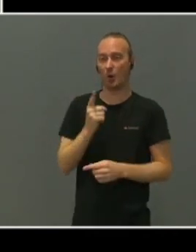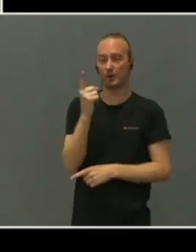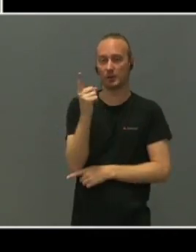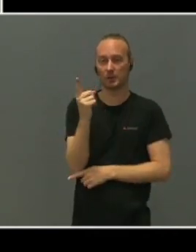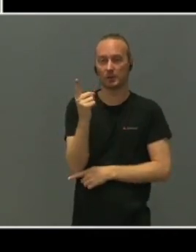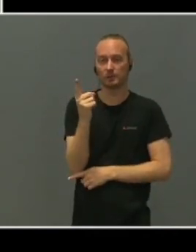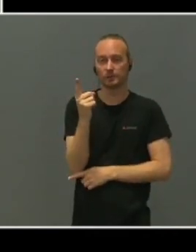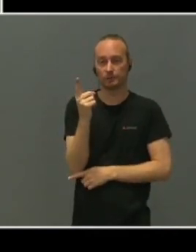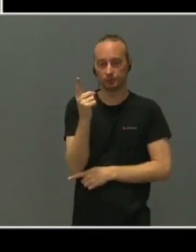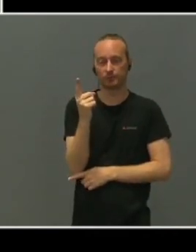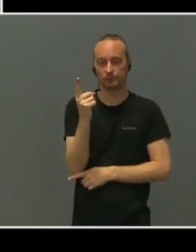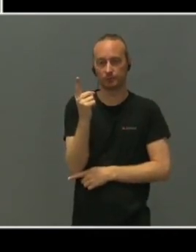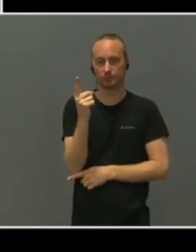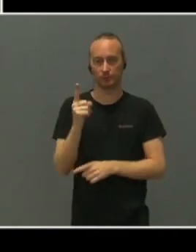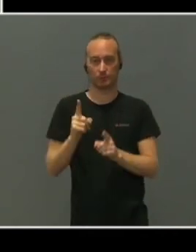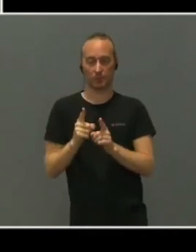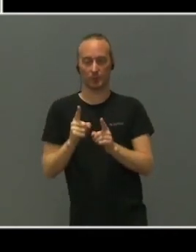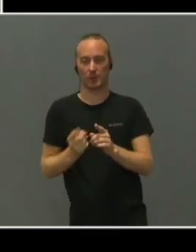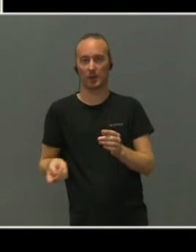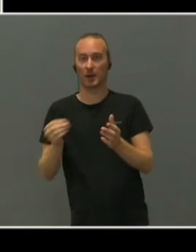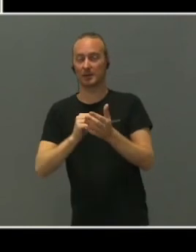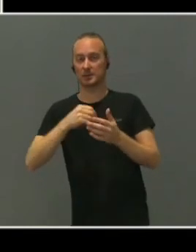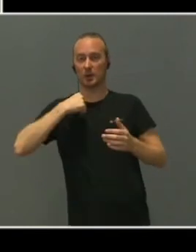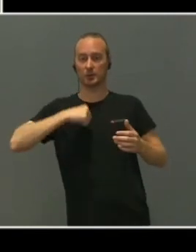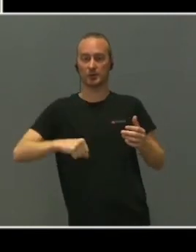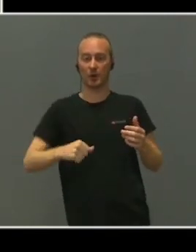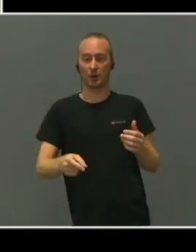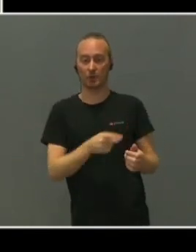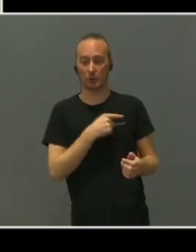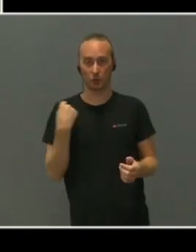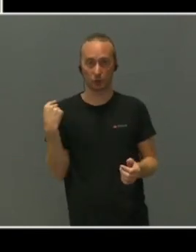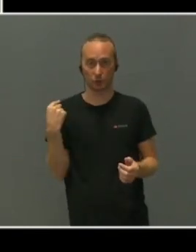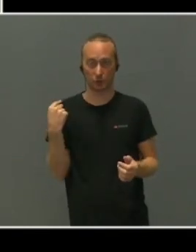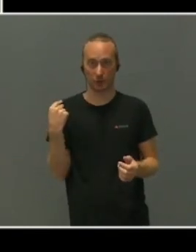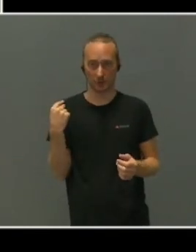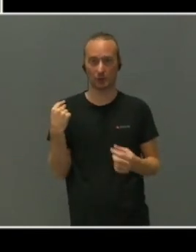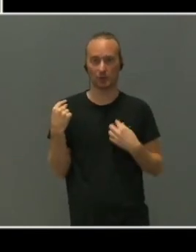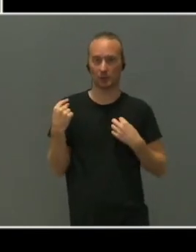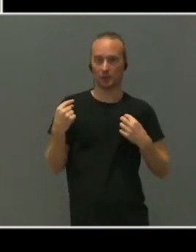særlig ansvar for oss å bringe inn kunnskap